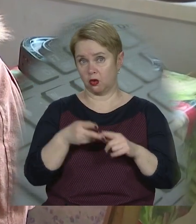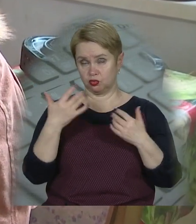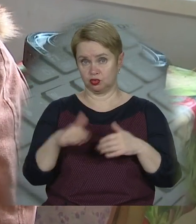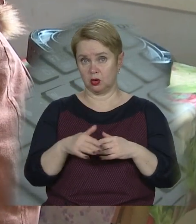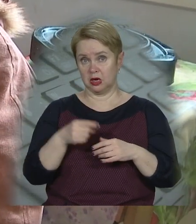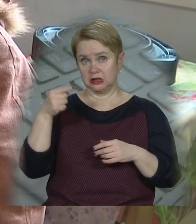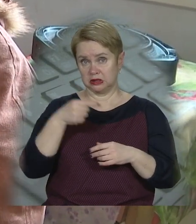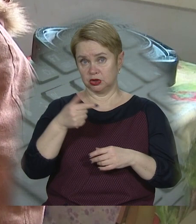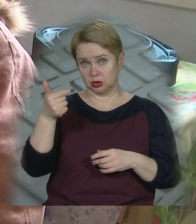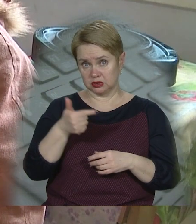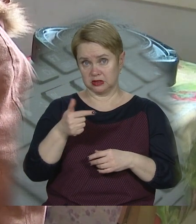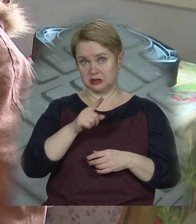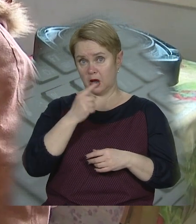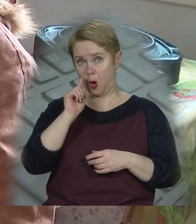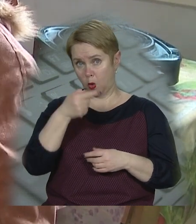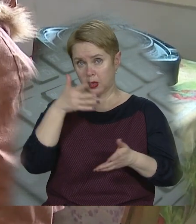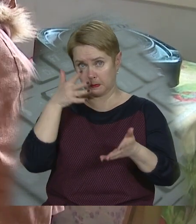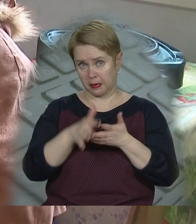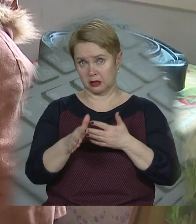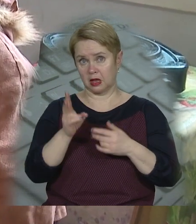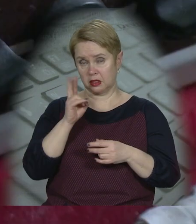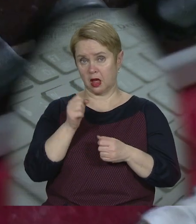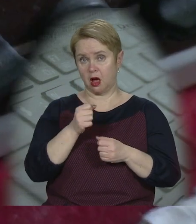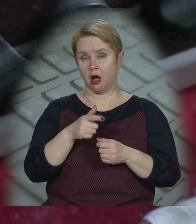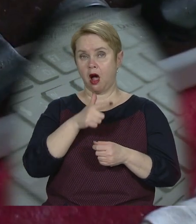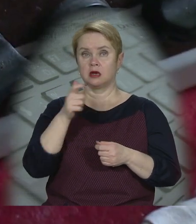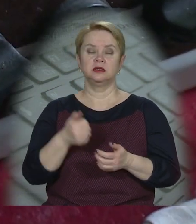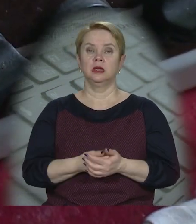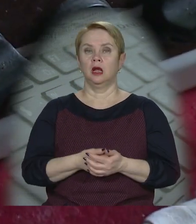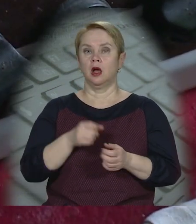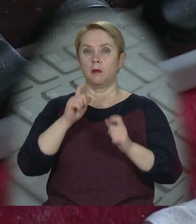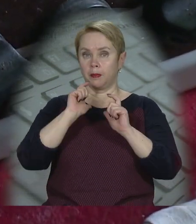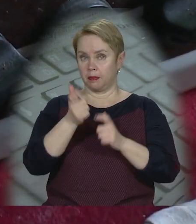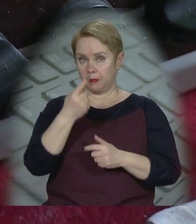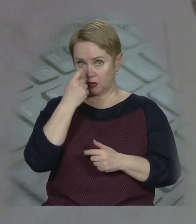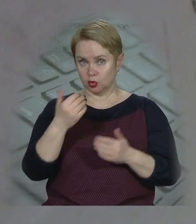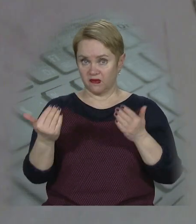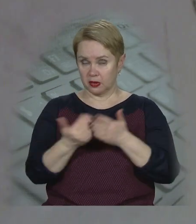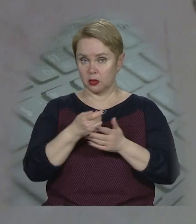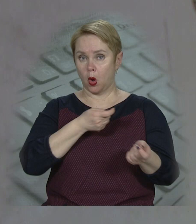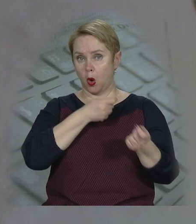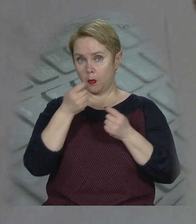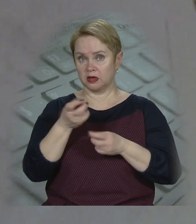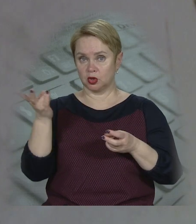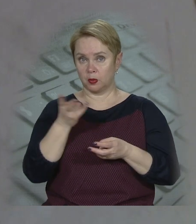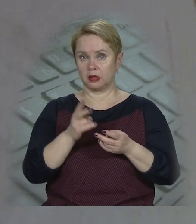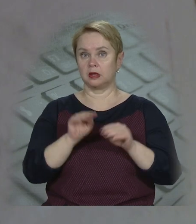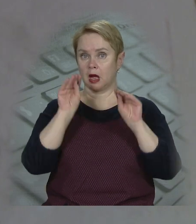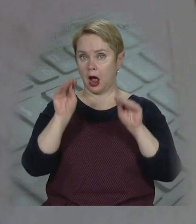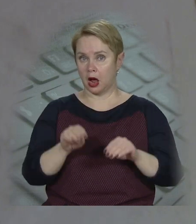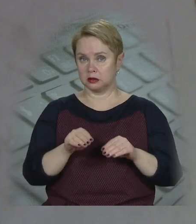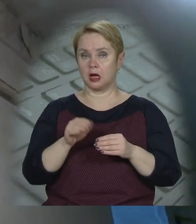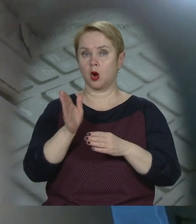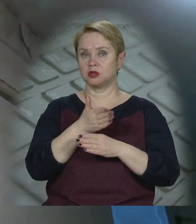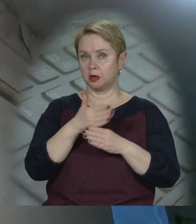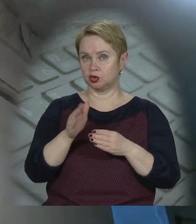8 тисячі рублів. рік ми потратили на газ. В Горгазі письмово повідомили, що для відновлення постачання потрібно скласти